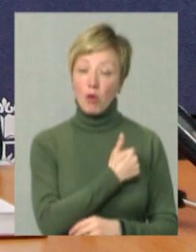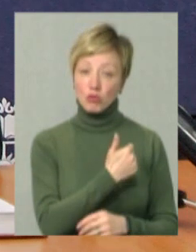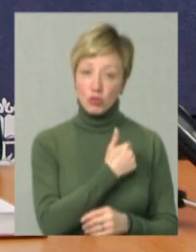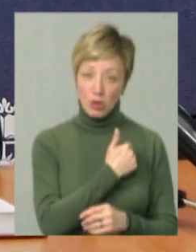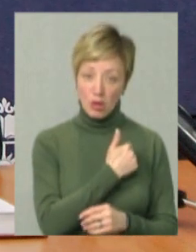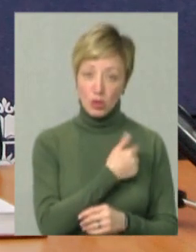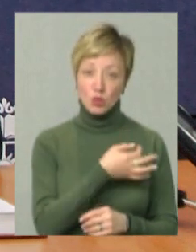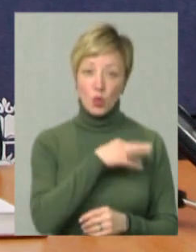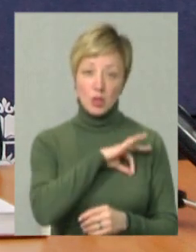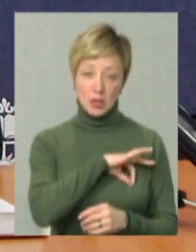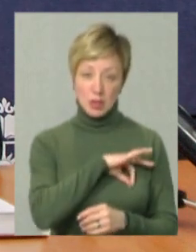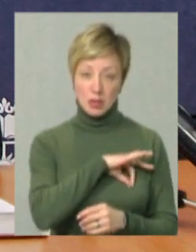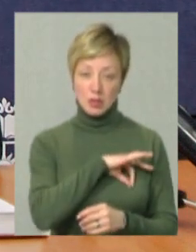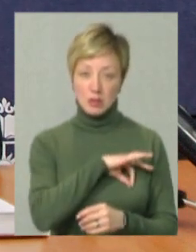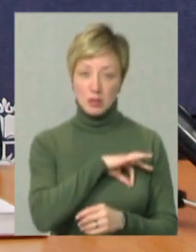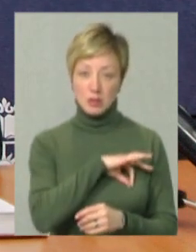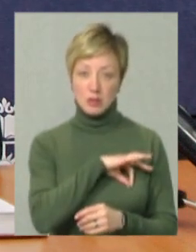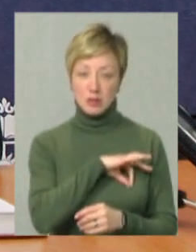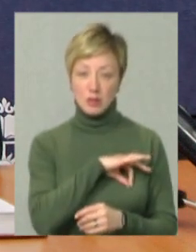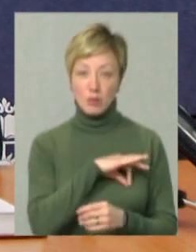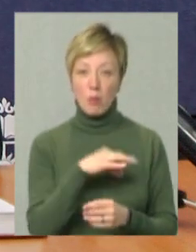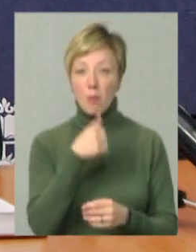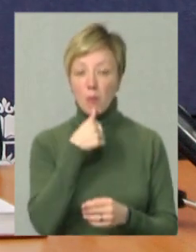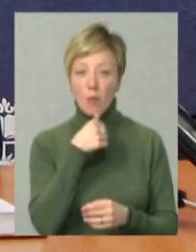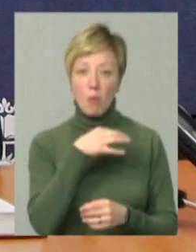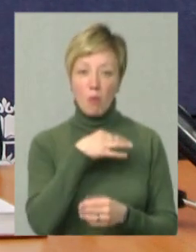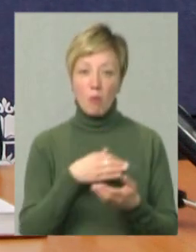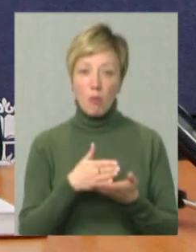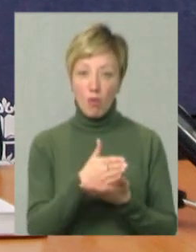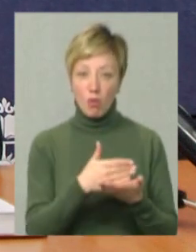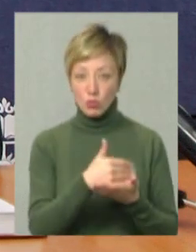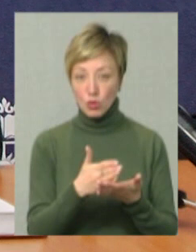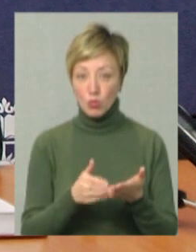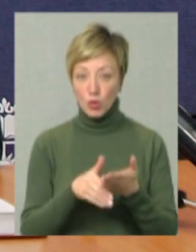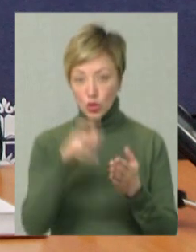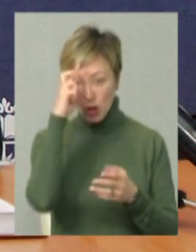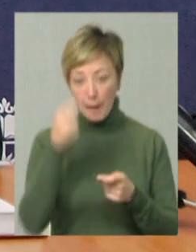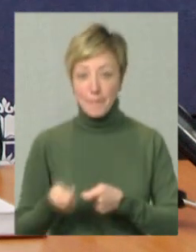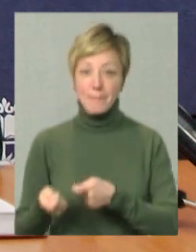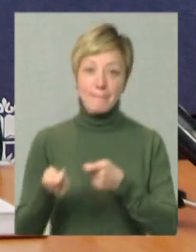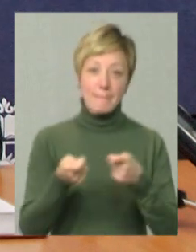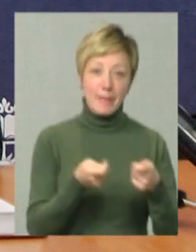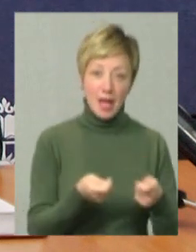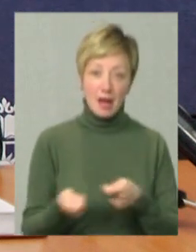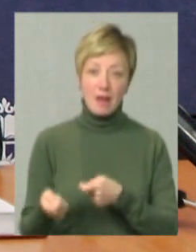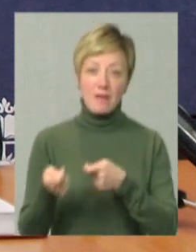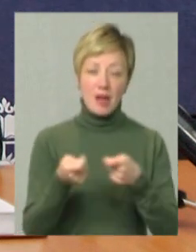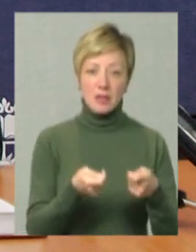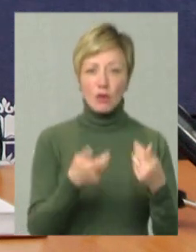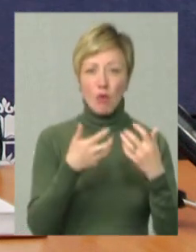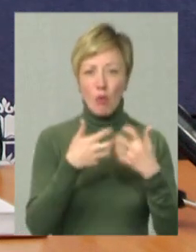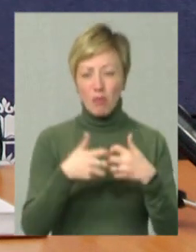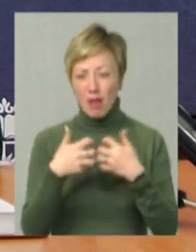скористатись послугами або допомогою держави у перевезенні, у транспортуванні